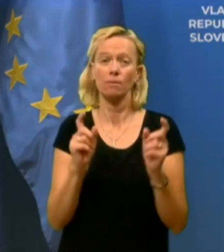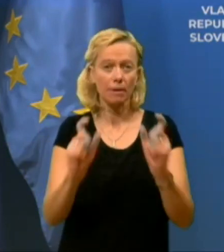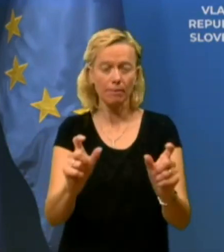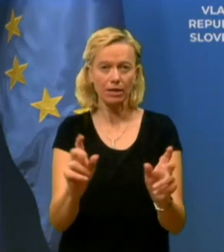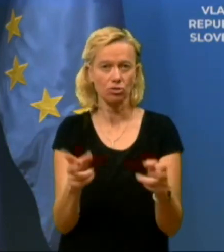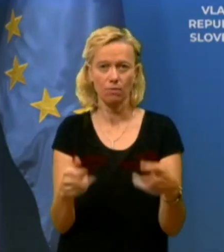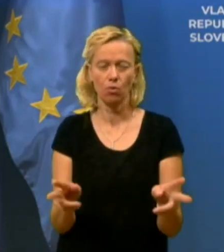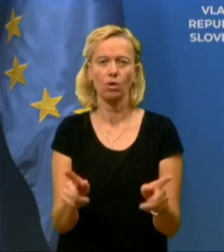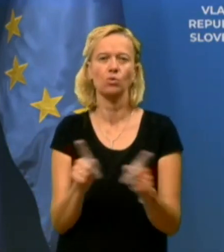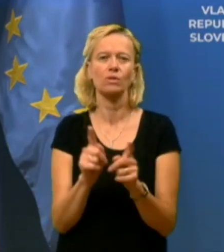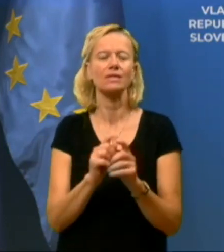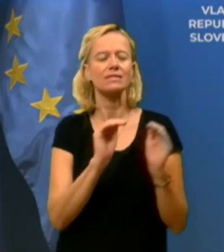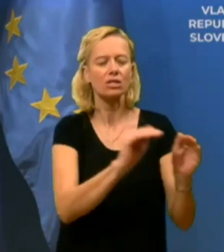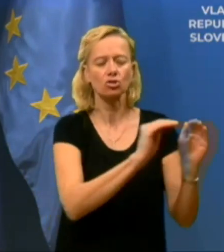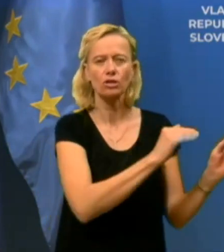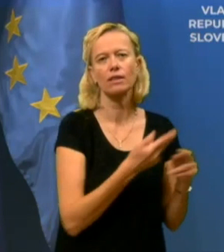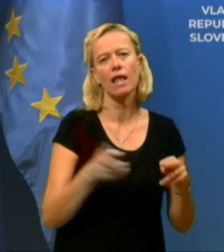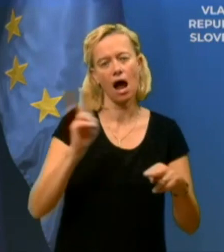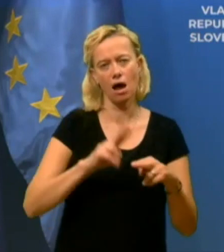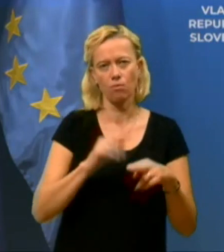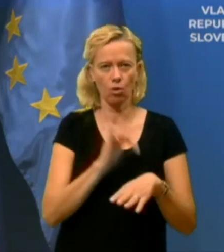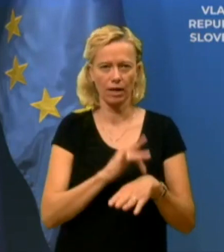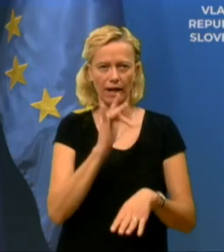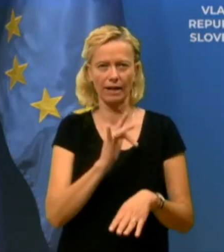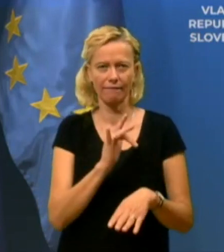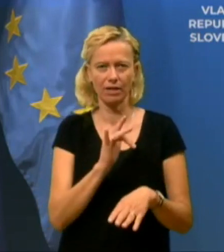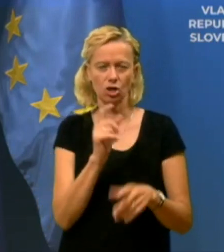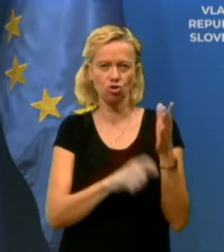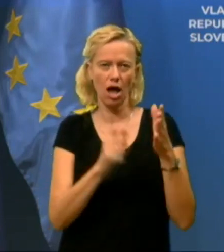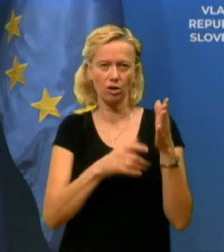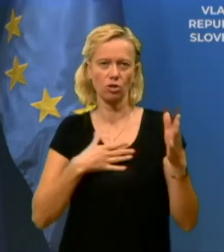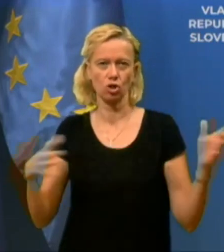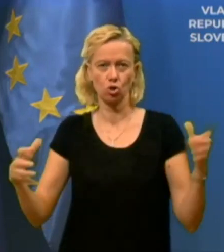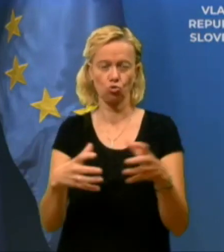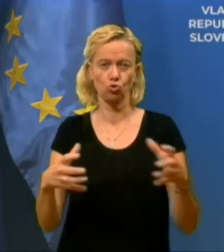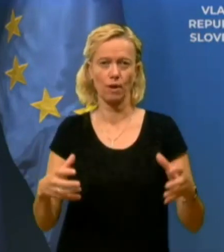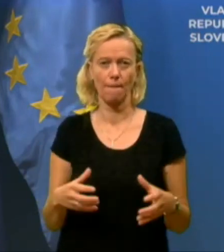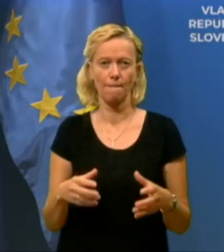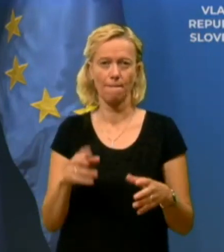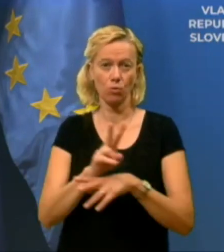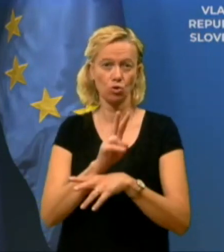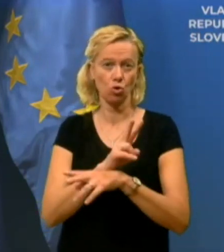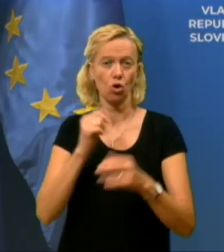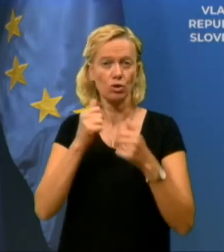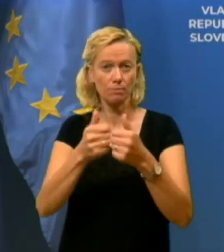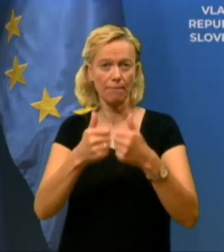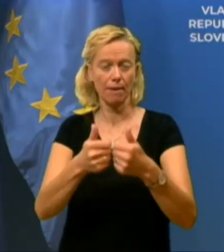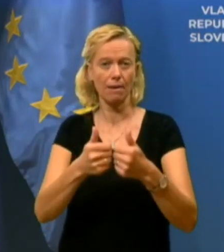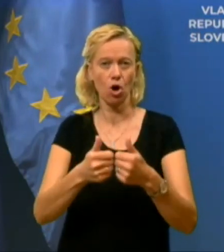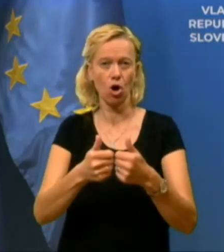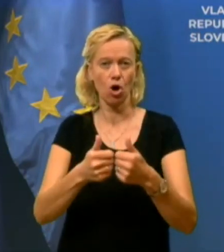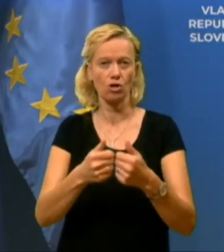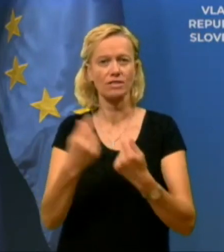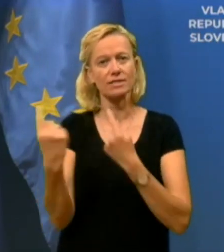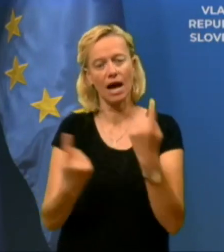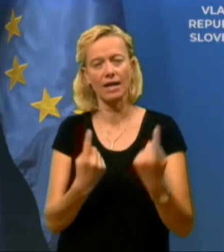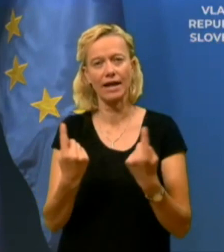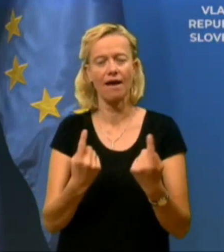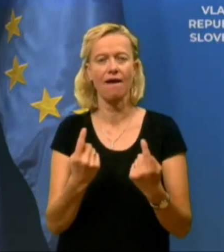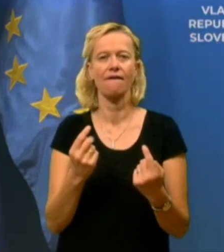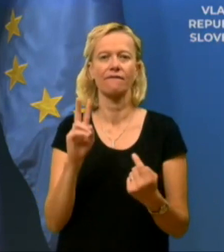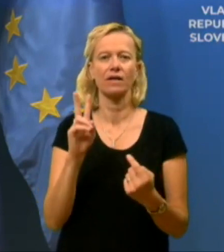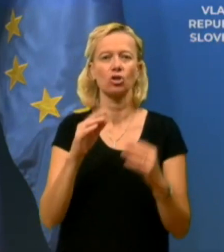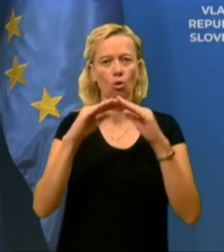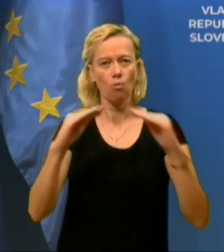zaščititi najbolj radljivih članov naše družbe. Pozorno spremljamo stanje v domovih za starejše,